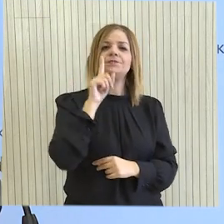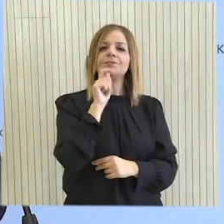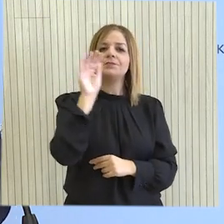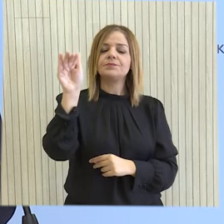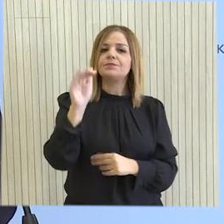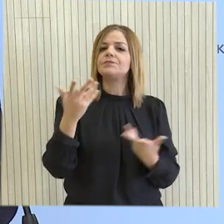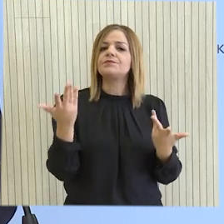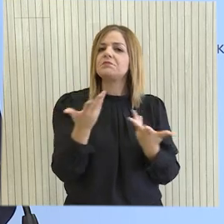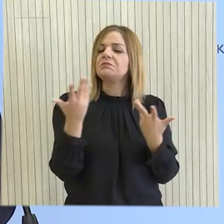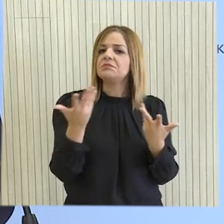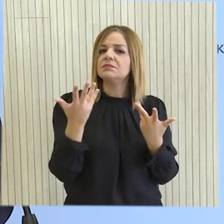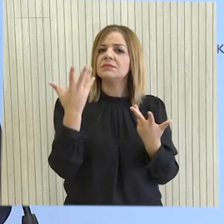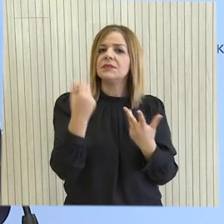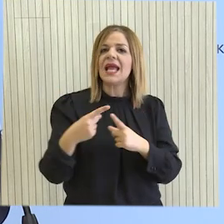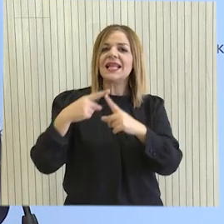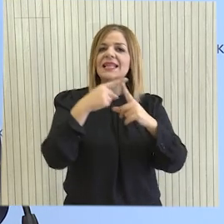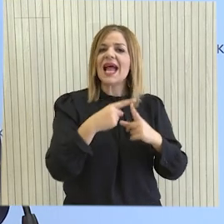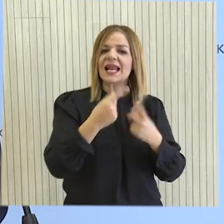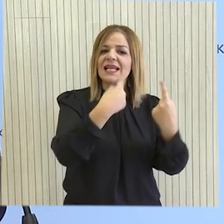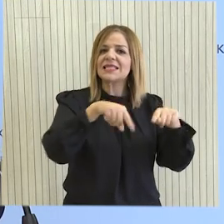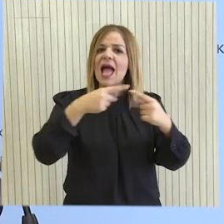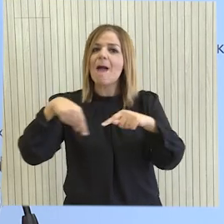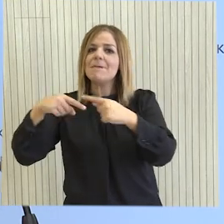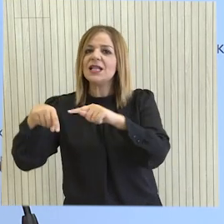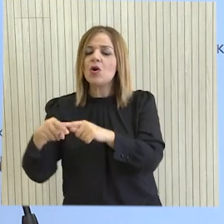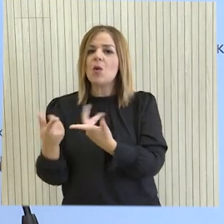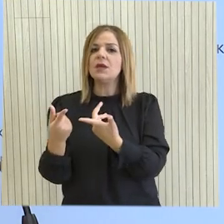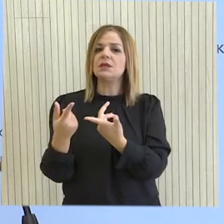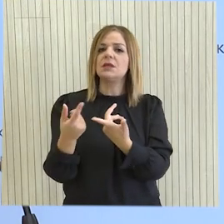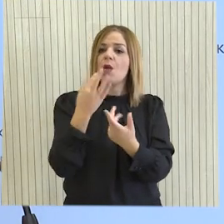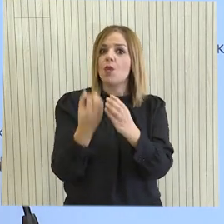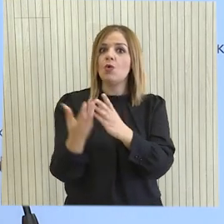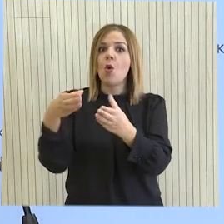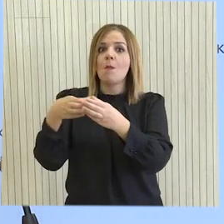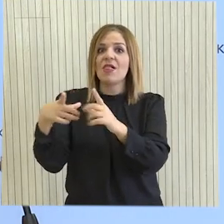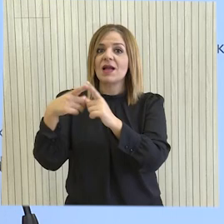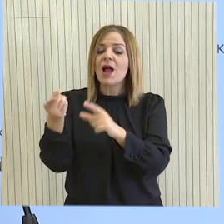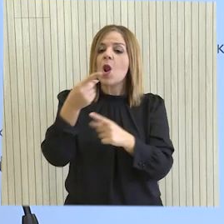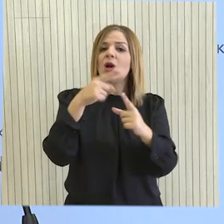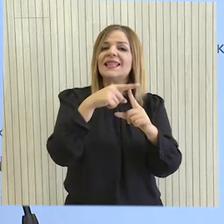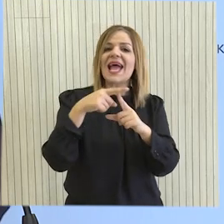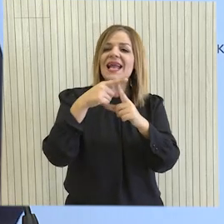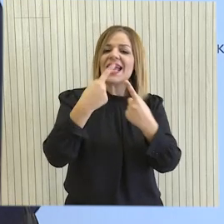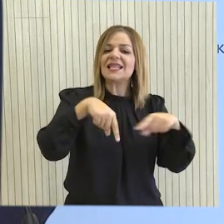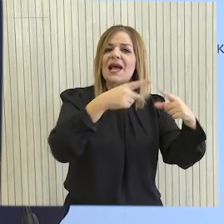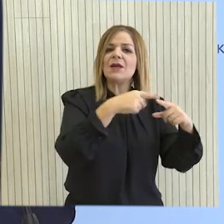ενάφερα σχέδιμα στις τεχνικές επιτροπές, αφού συστήνεται και η ειδική ομάδα για πρωτοβουλιακών.